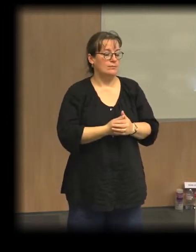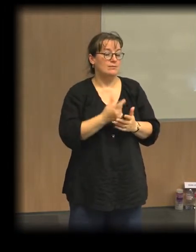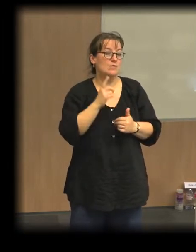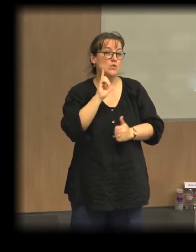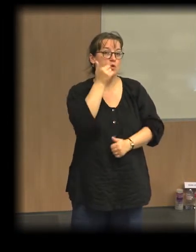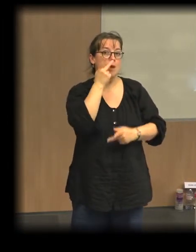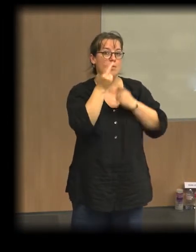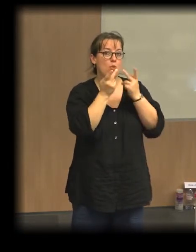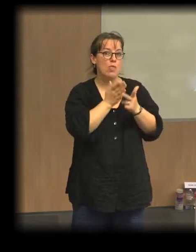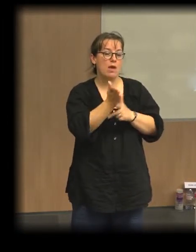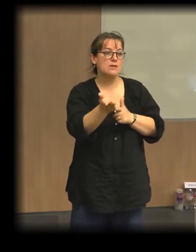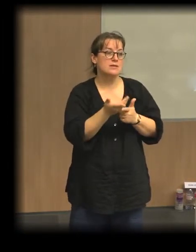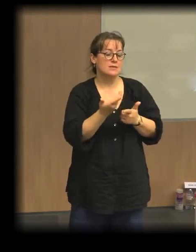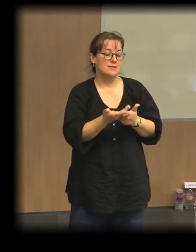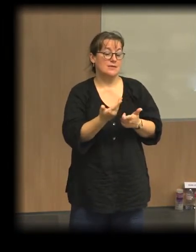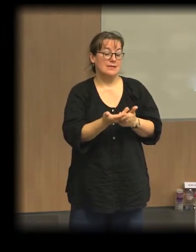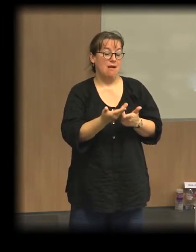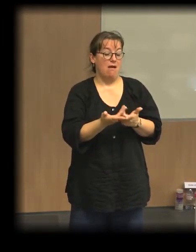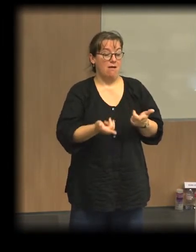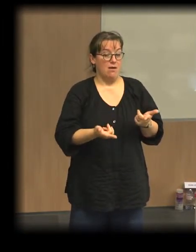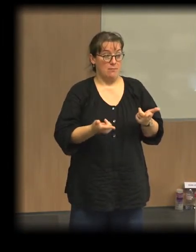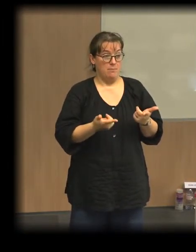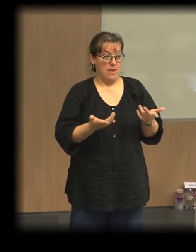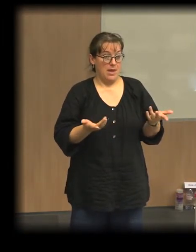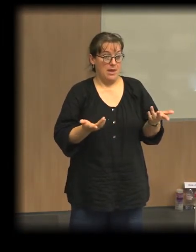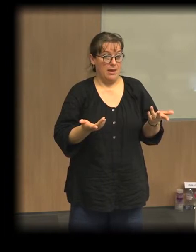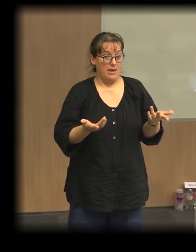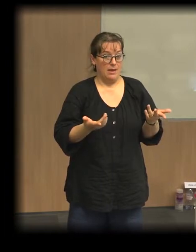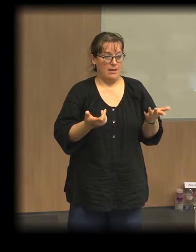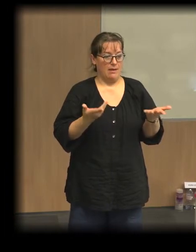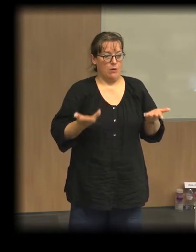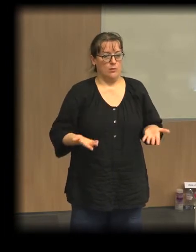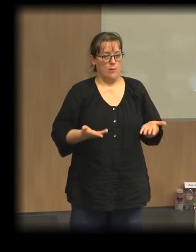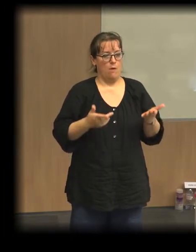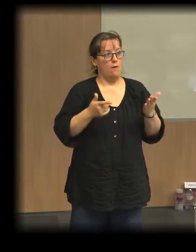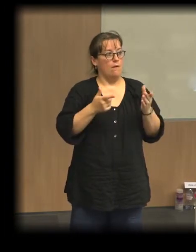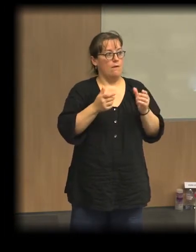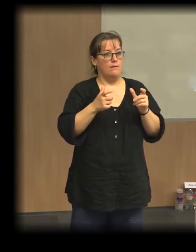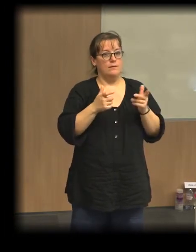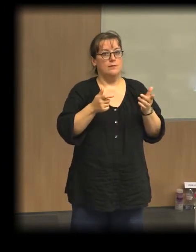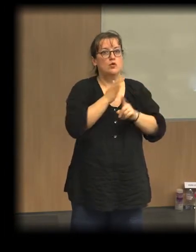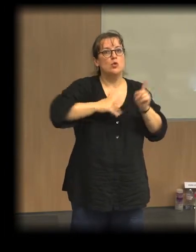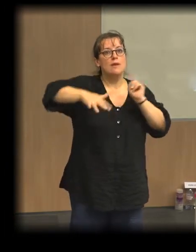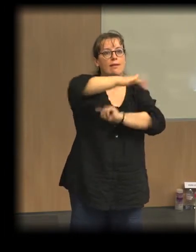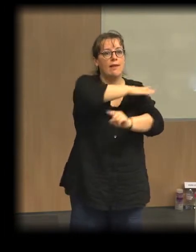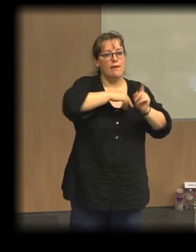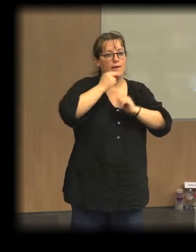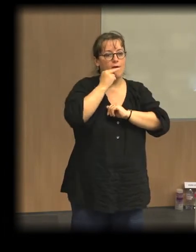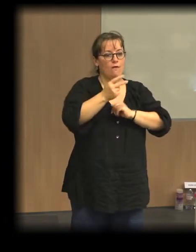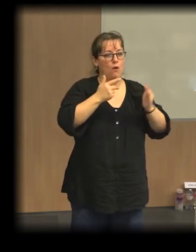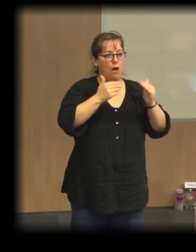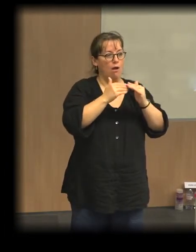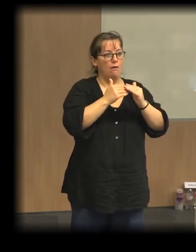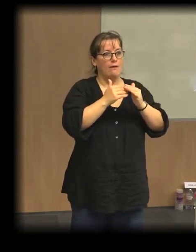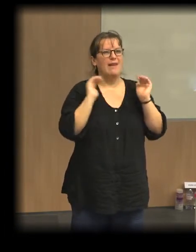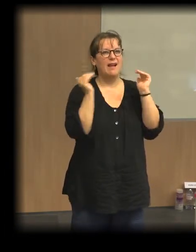ceci est implanté dans le cadre d'une société de plus en plus inégalitaire. C'est-à-dire que finalement,